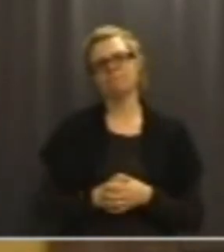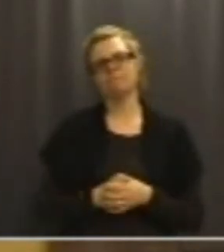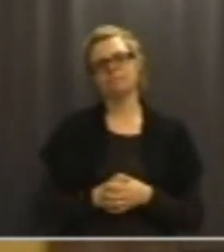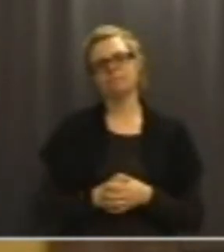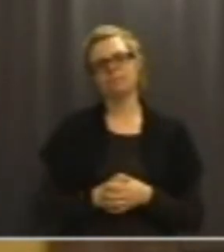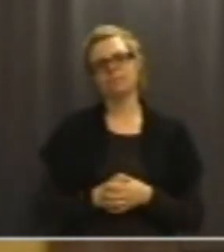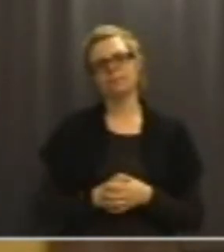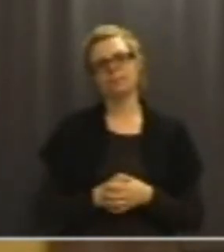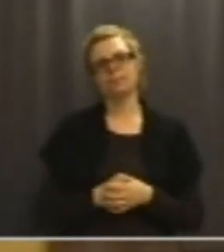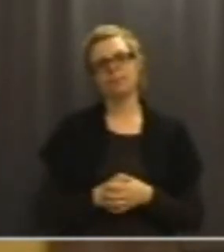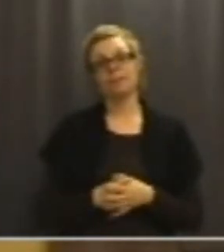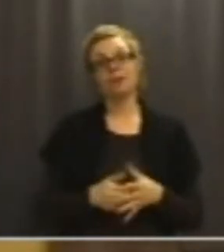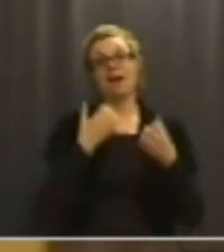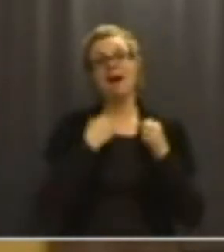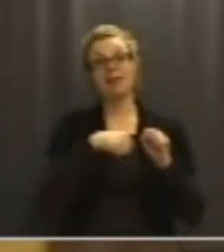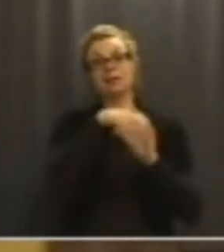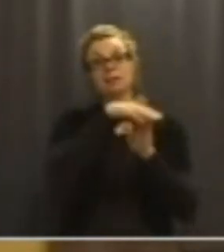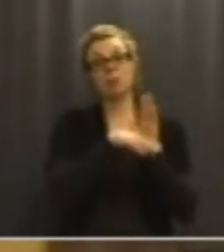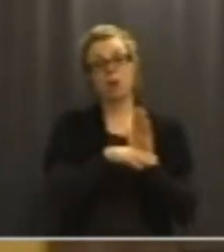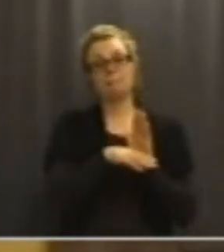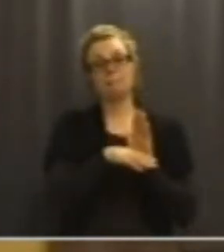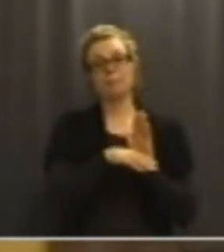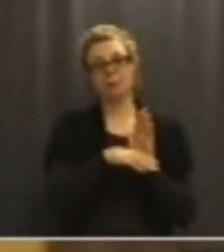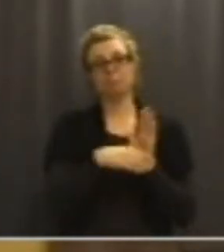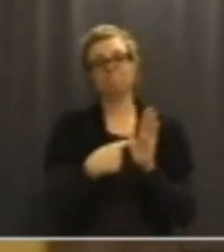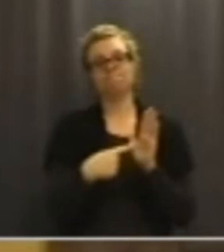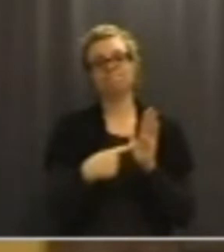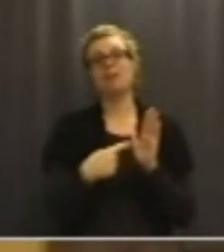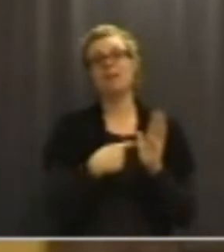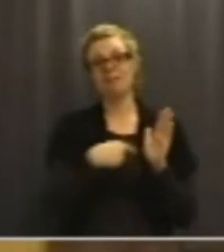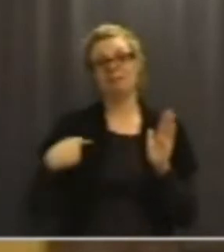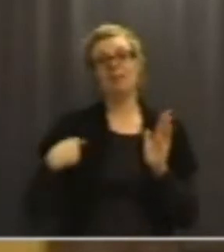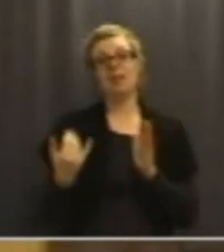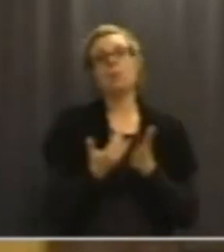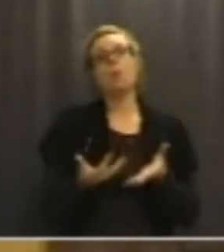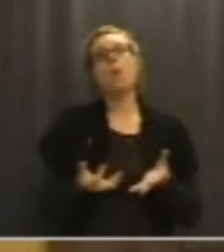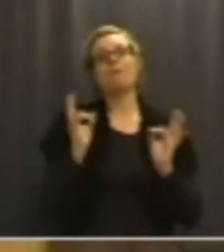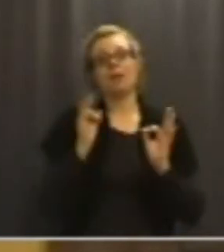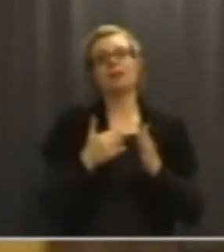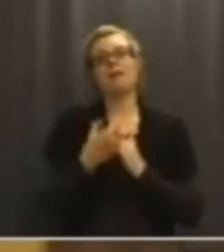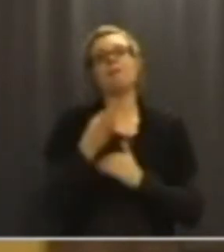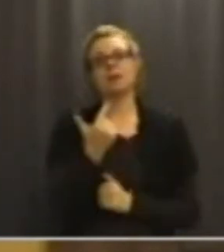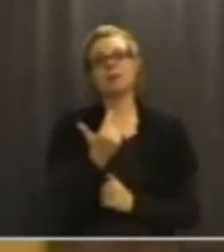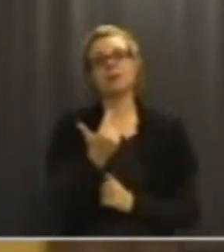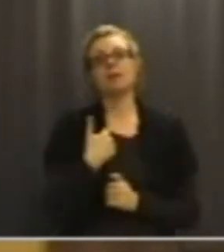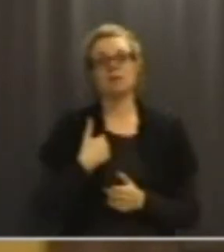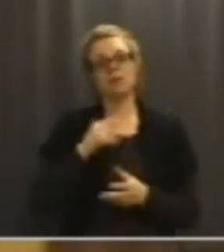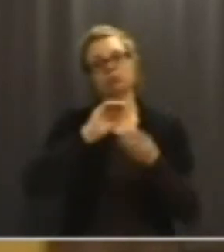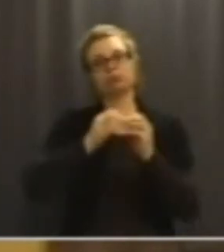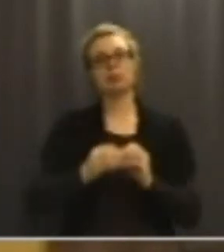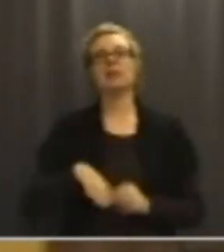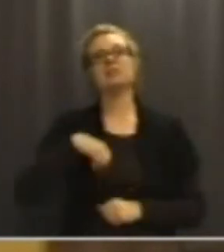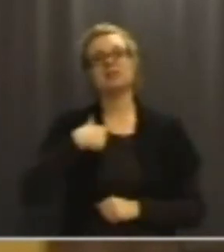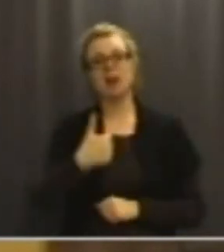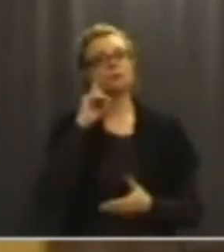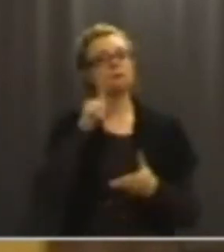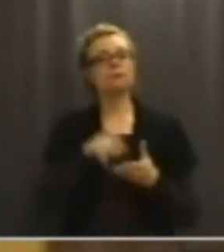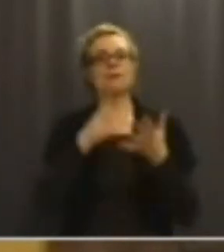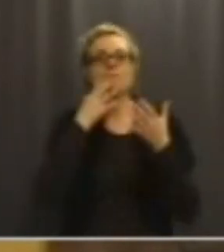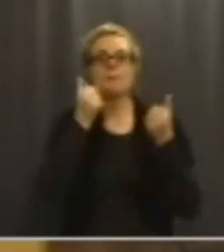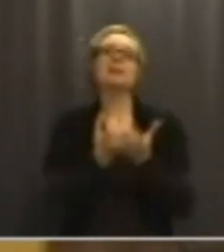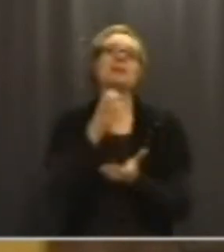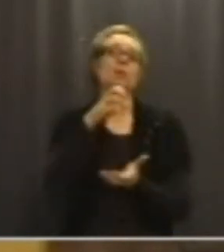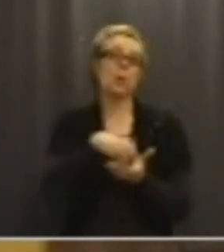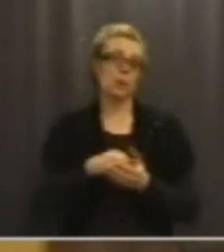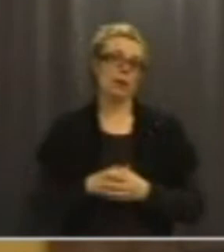Det här handlingsprogrammet är ju någonting som vi inom den offentliga verksamheten har åstadkommit för att förbättra